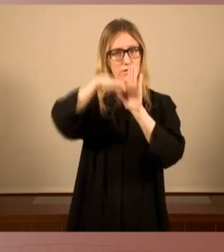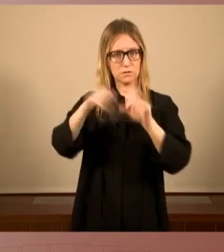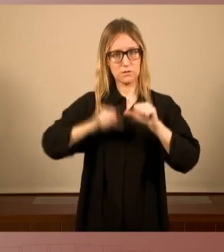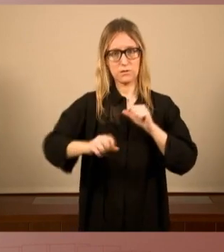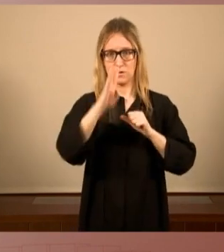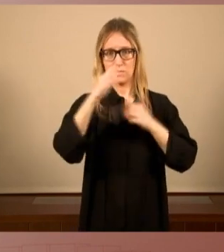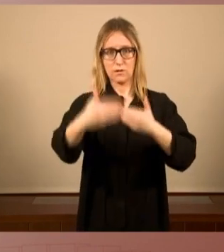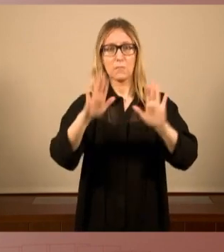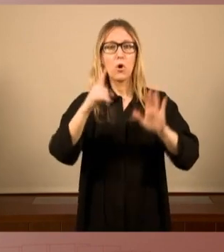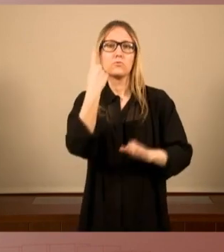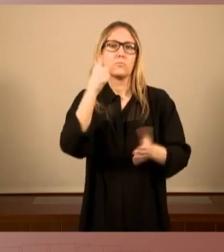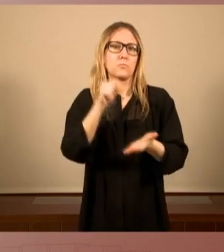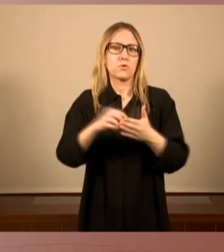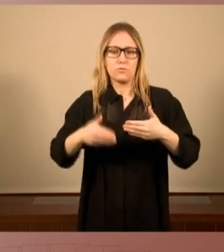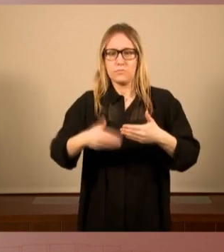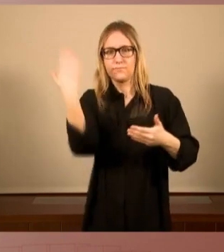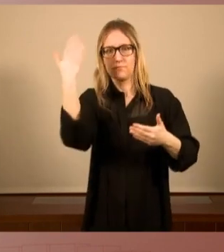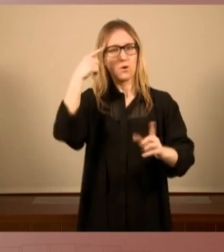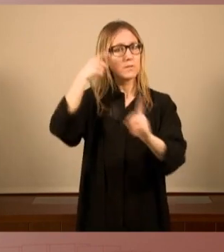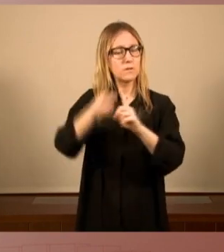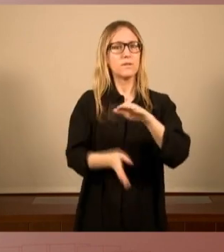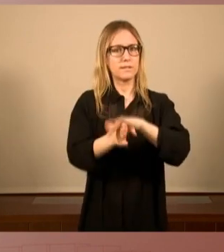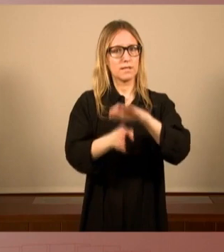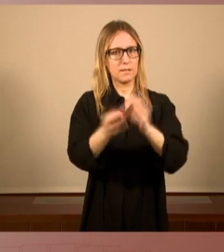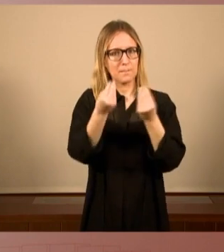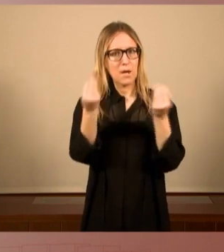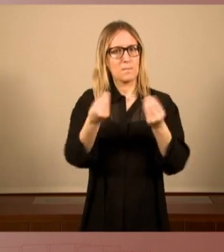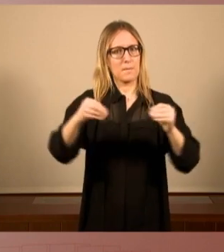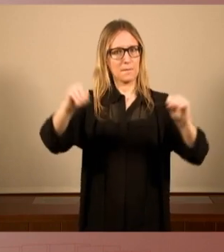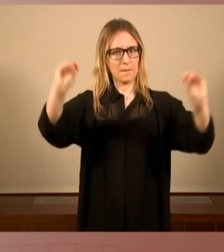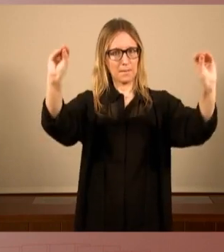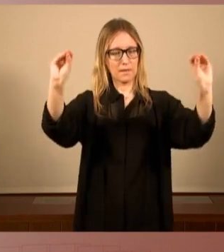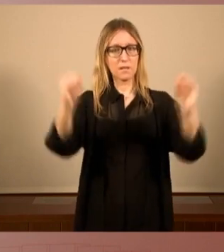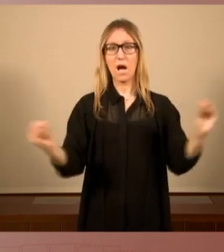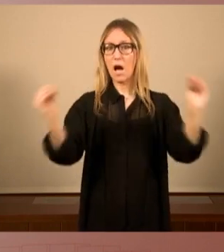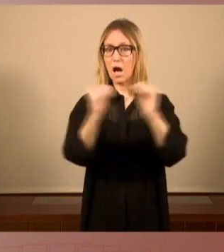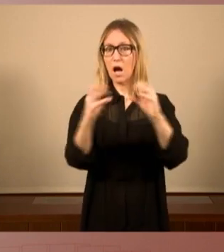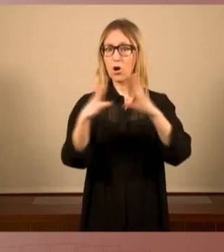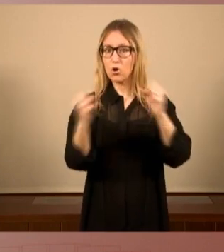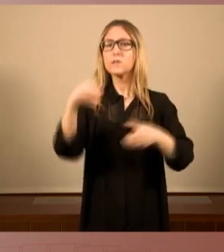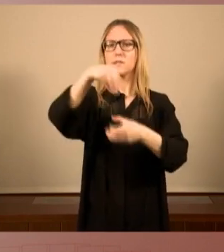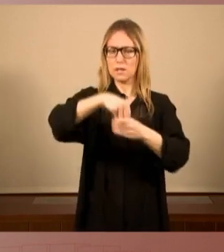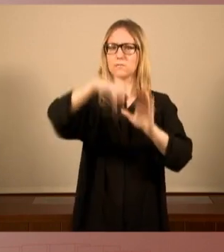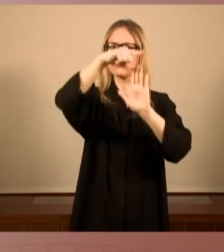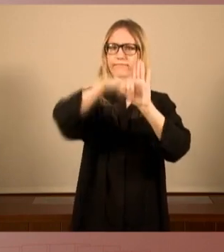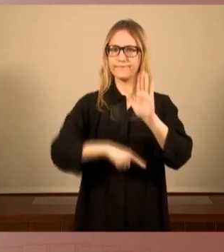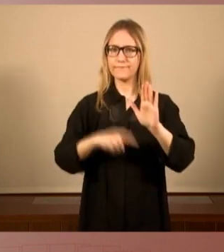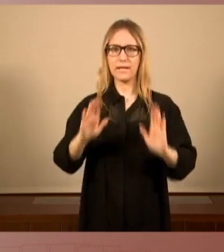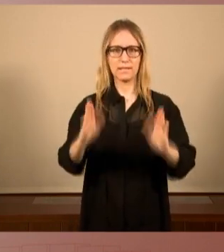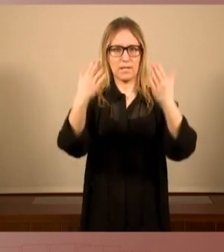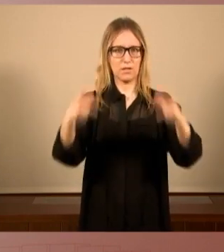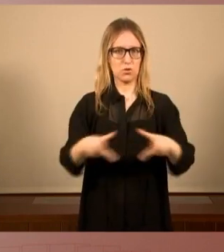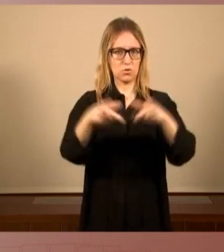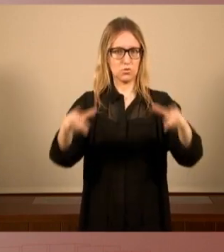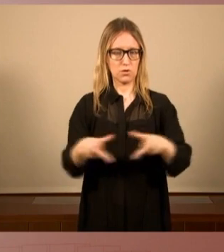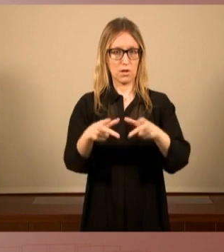partida per seguir-les millorant. Aquest acord contempla mesures de rescat social com una prova pilot per la renda bàsica